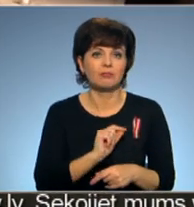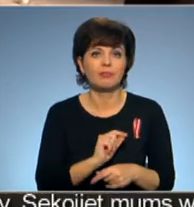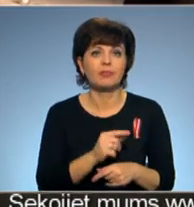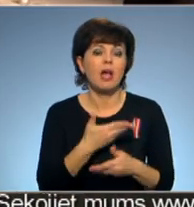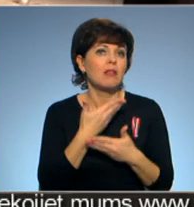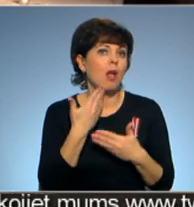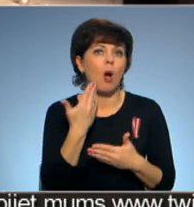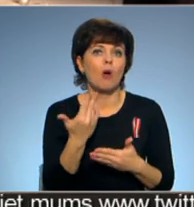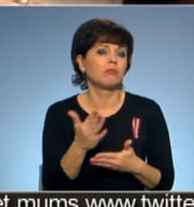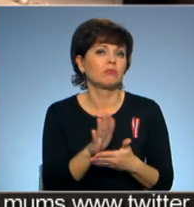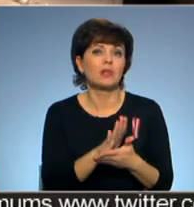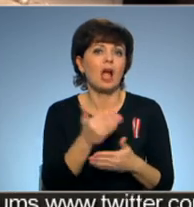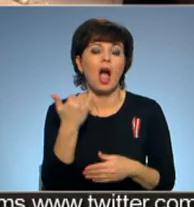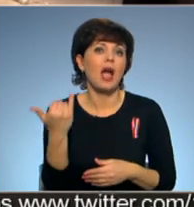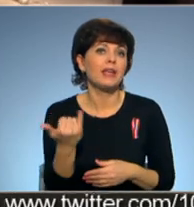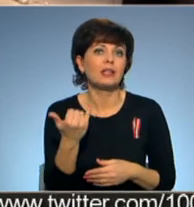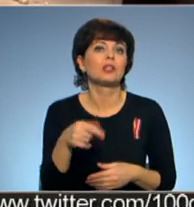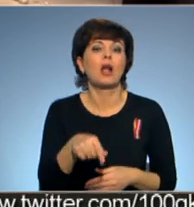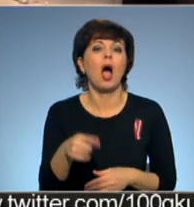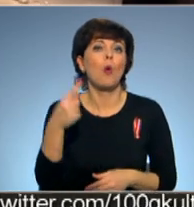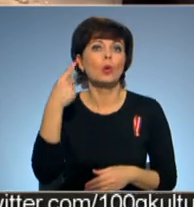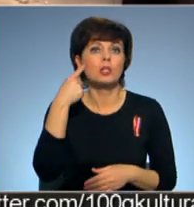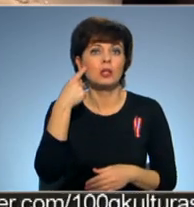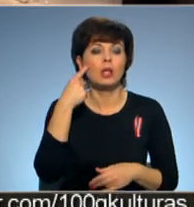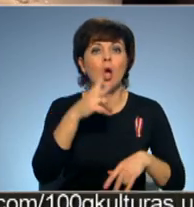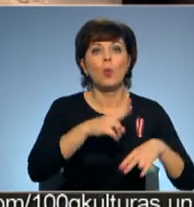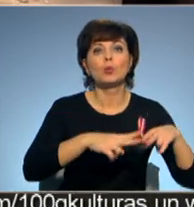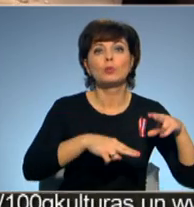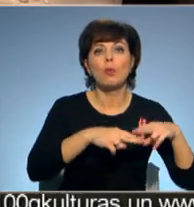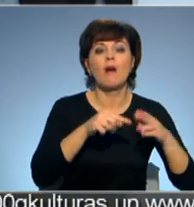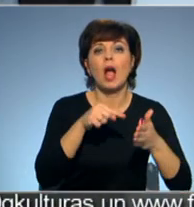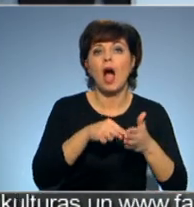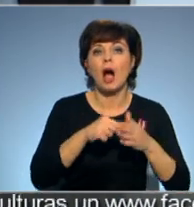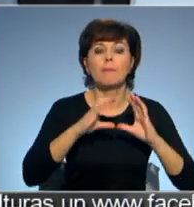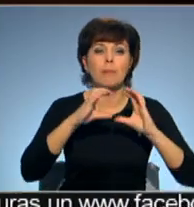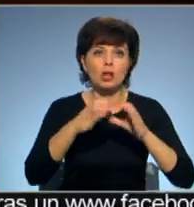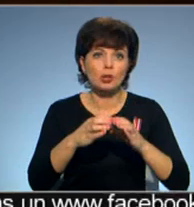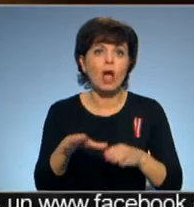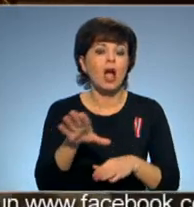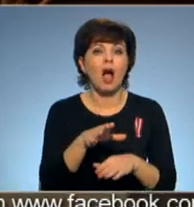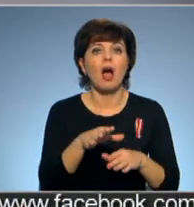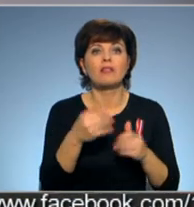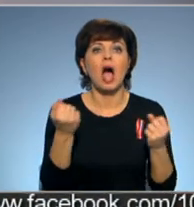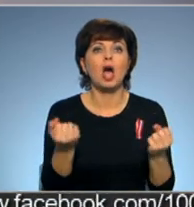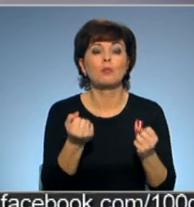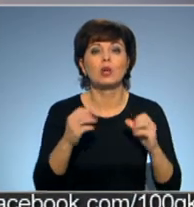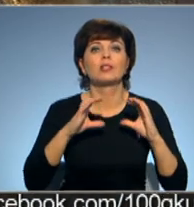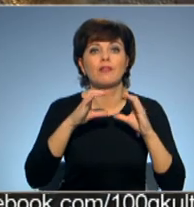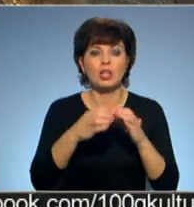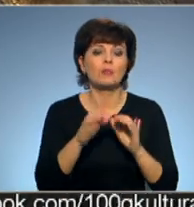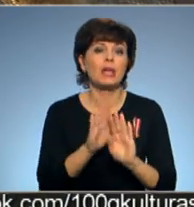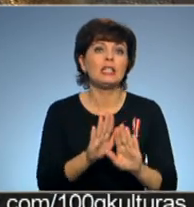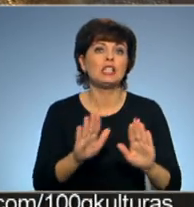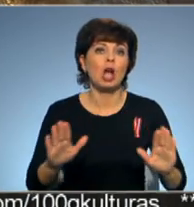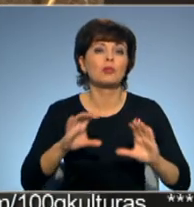Nav nekā interesantāka, kā uzzināt, kā ir uzbūvēta pasaula un kā darbojās visums. Izstādē ir